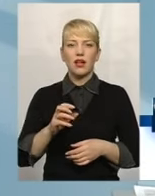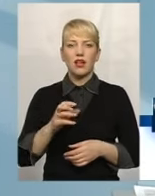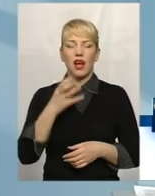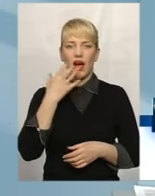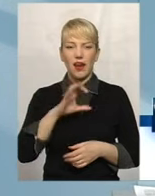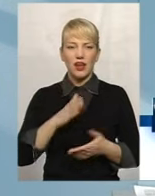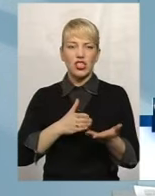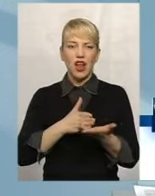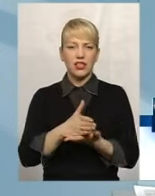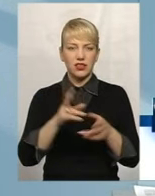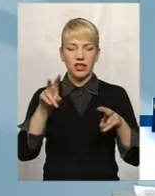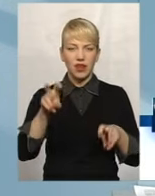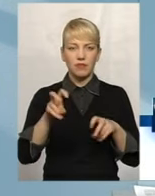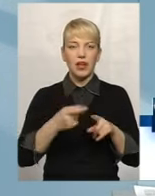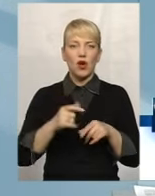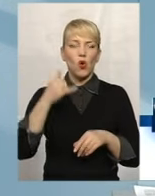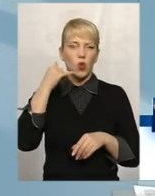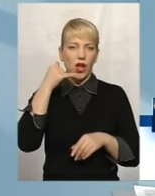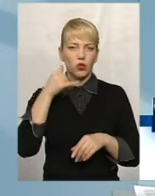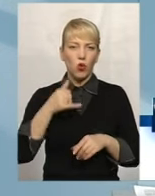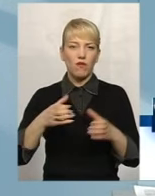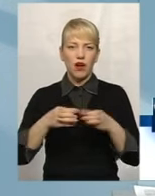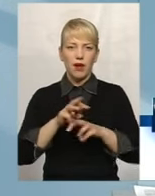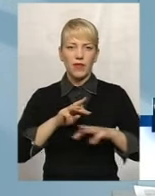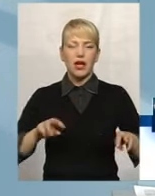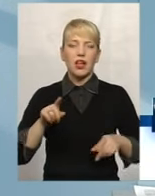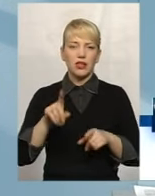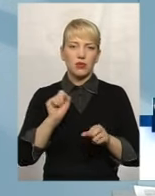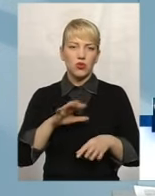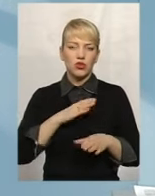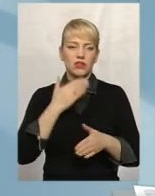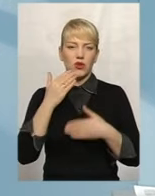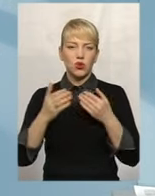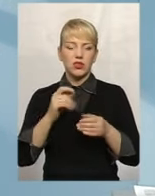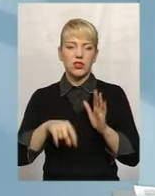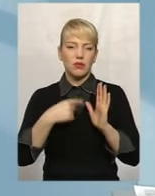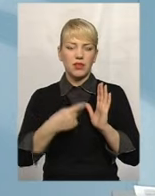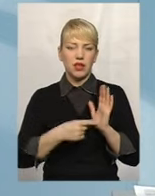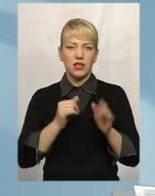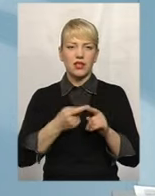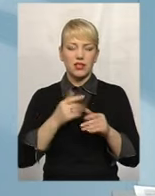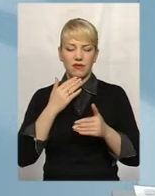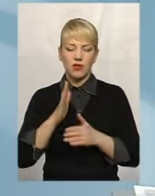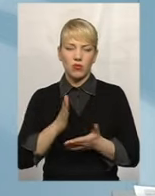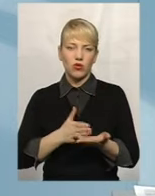на яку вони можуть звернутися, викласти свої питання, і дане звернення буде направлено до нас, і також ми його